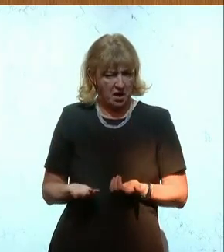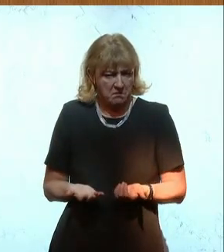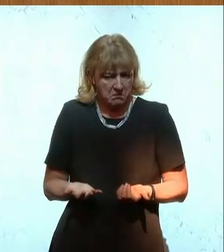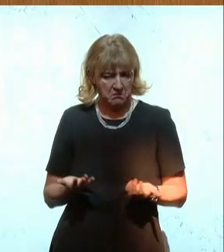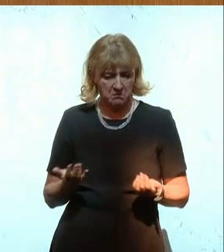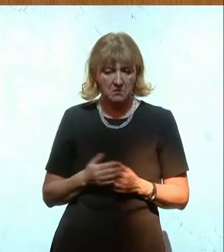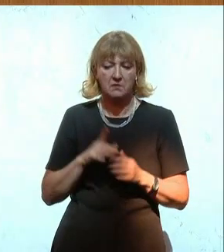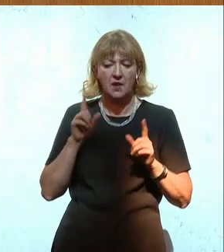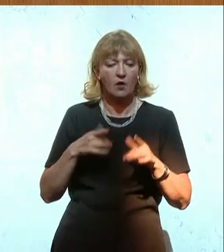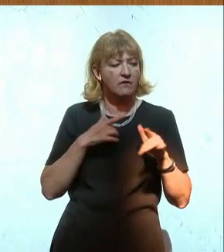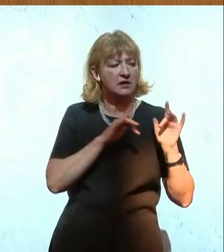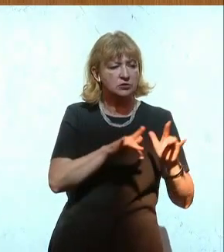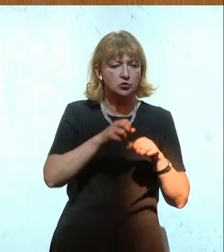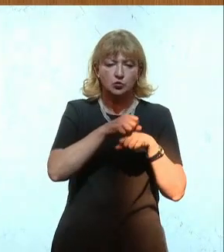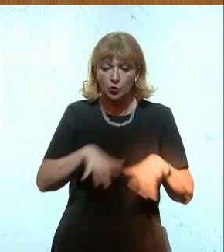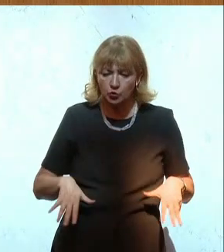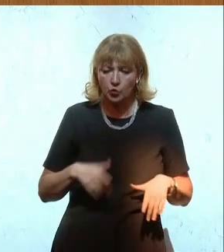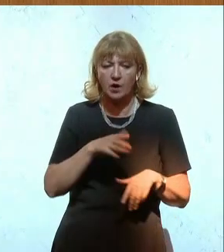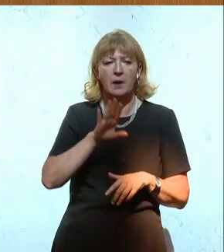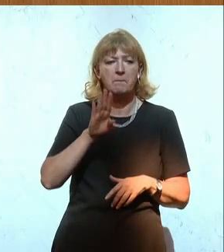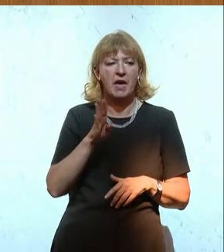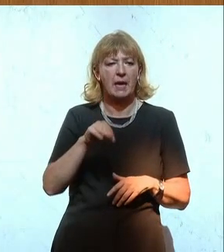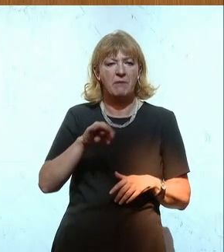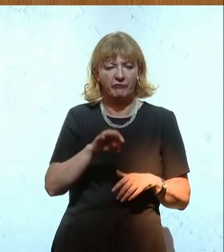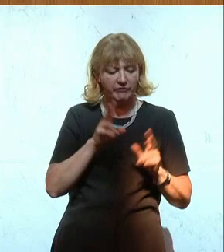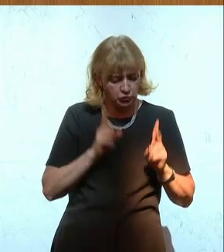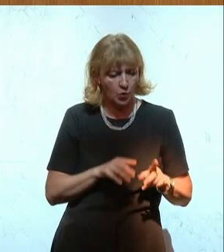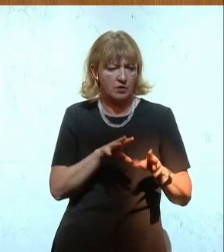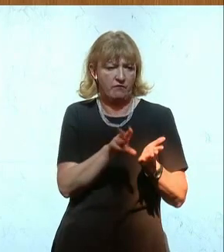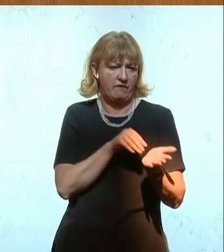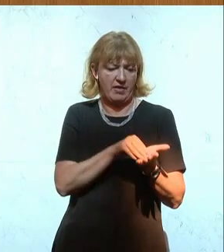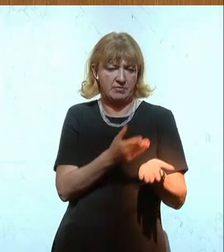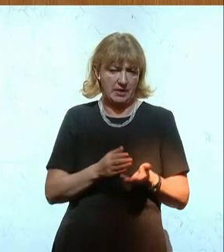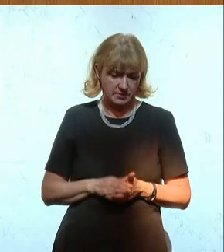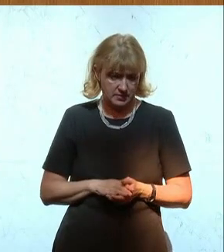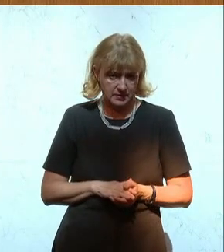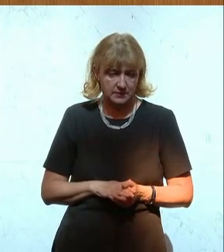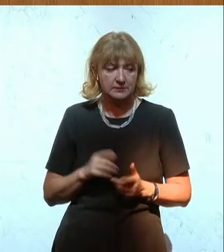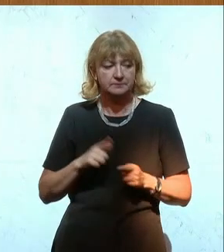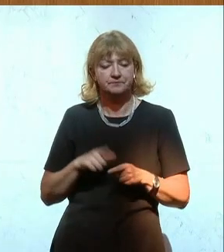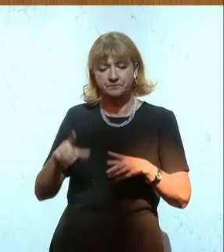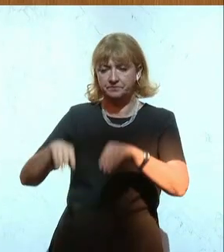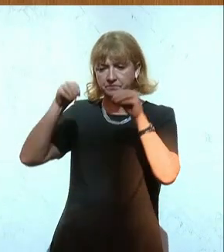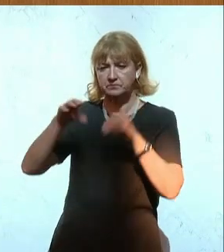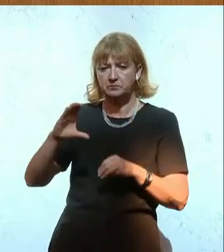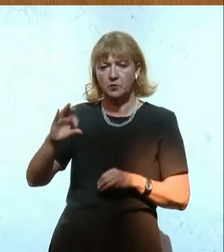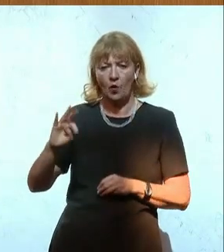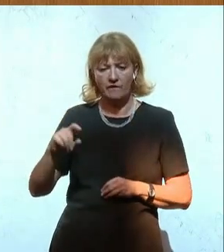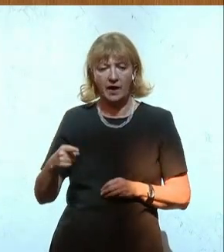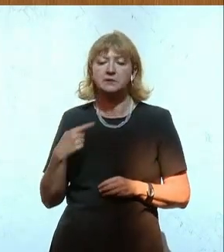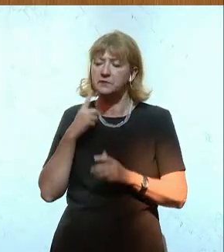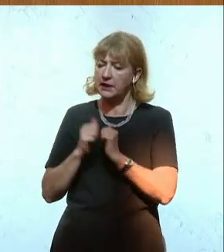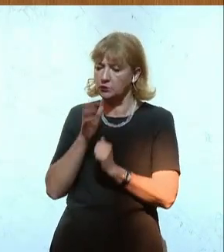hätte auf vorhandene Strukturen im BMF zurückgreifen können. Die Einrichtung der Kovac sei laut Rechnungshof